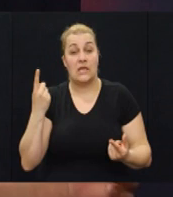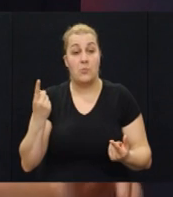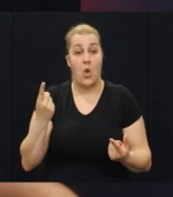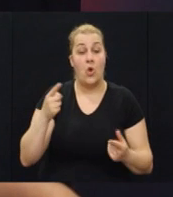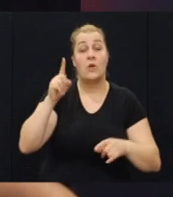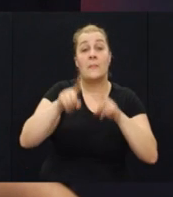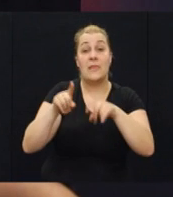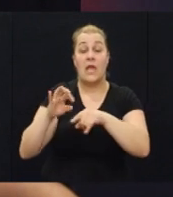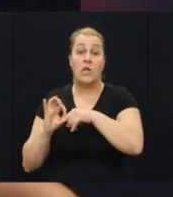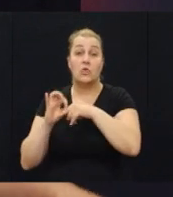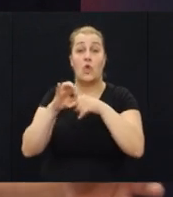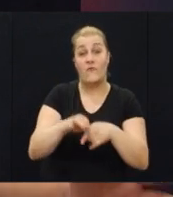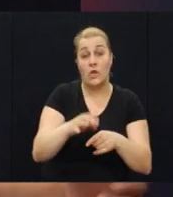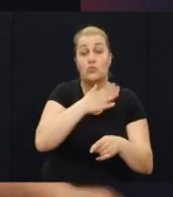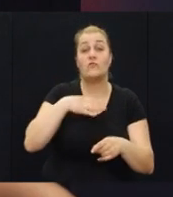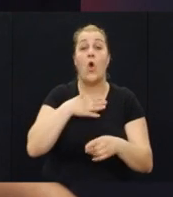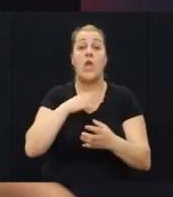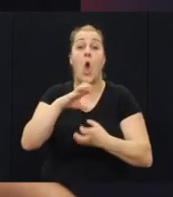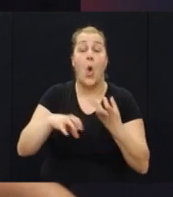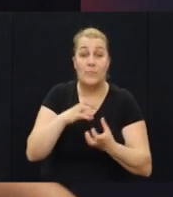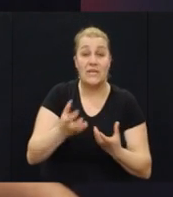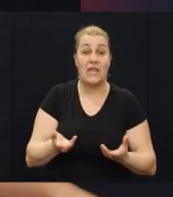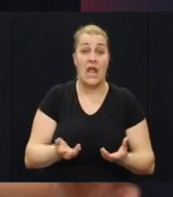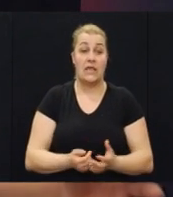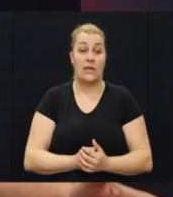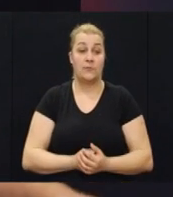neki čak dovedu i svoje obitelji.